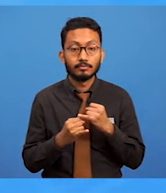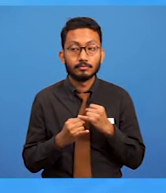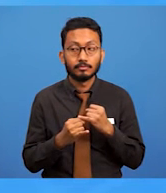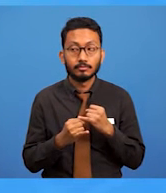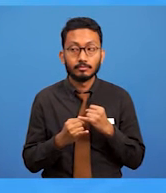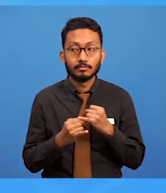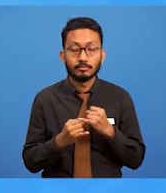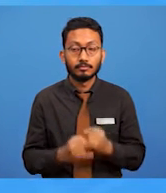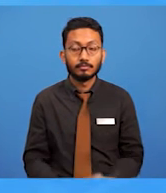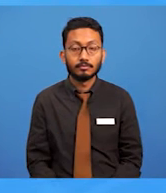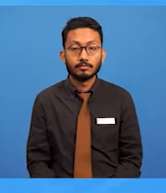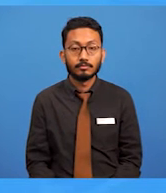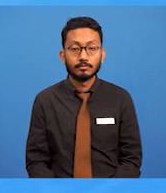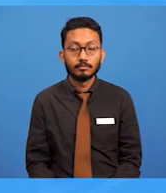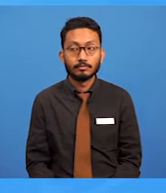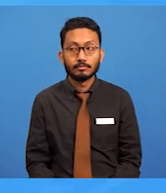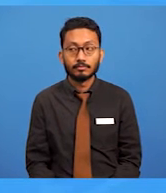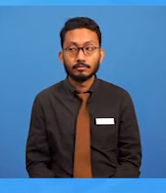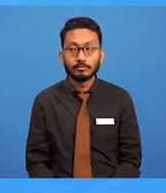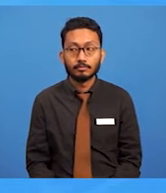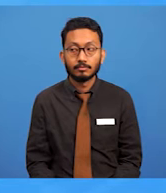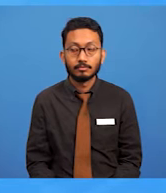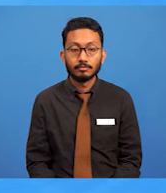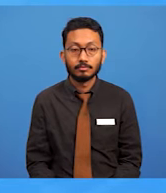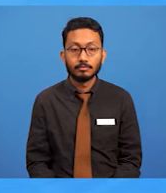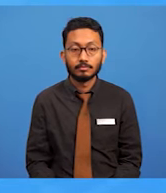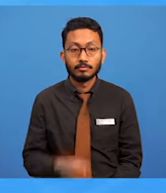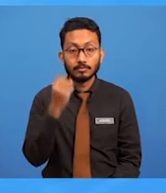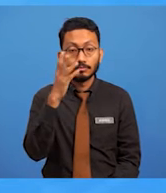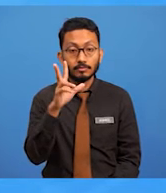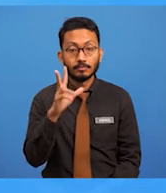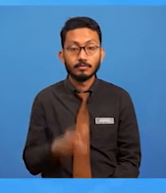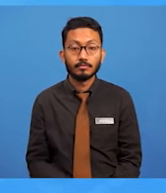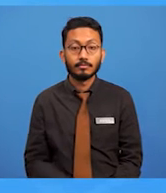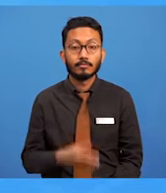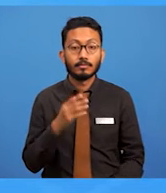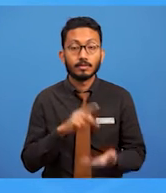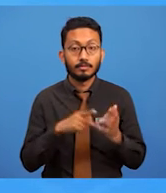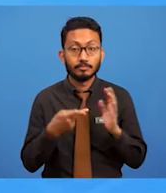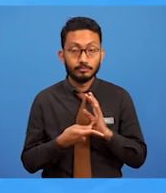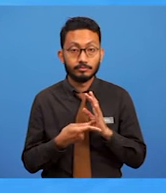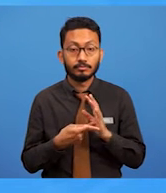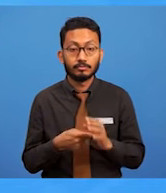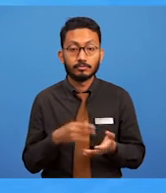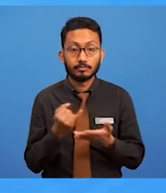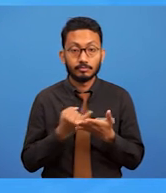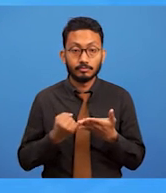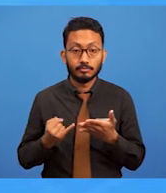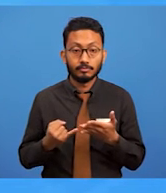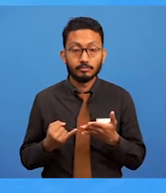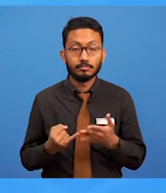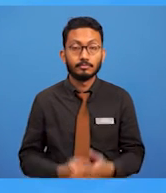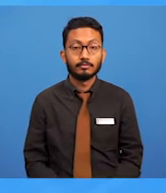berbunyi begini. Nyatakan tiga konsep lukisan. Apa